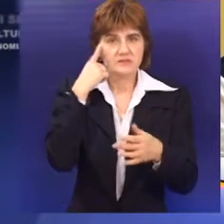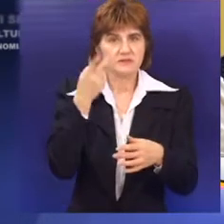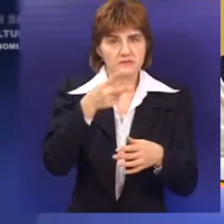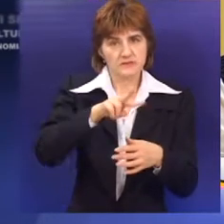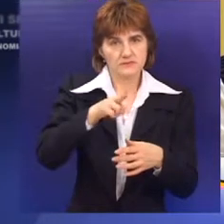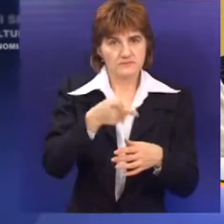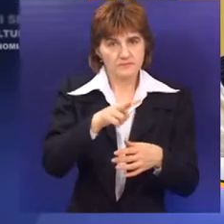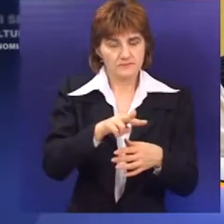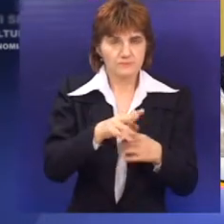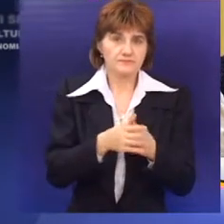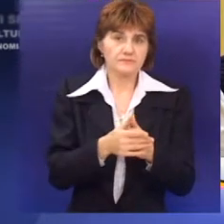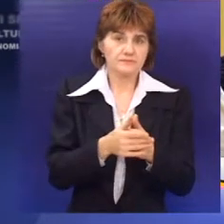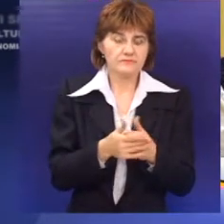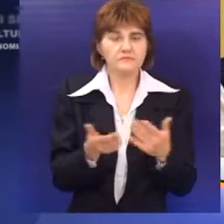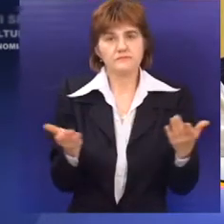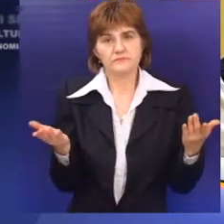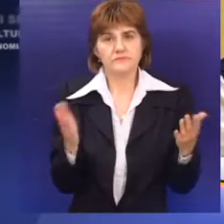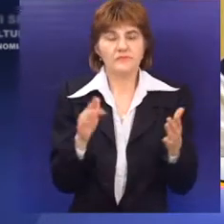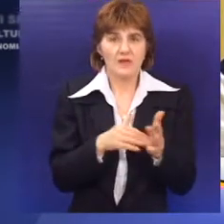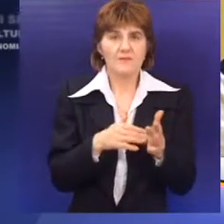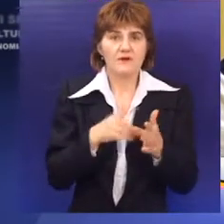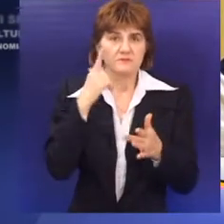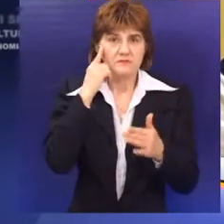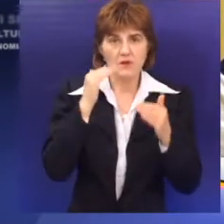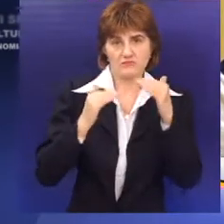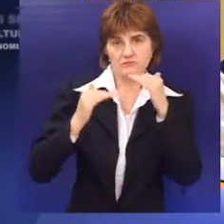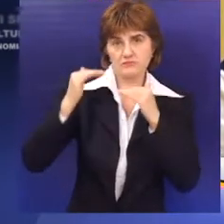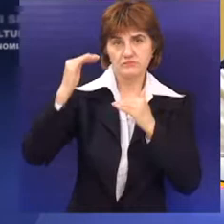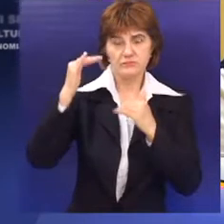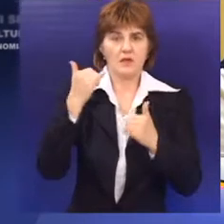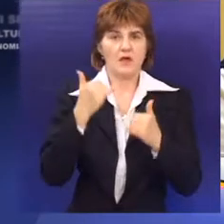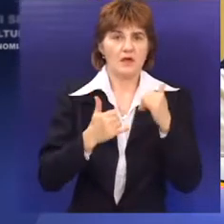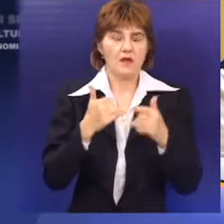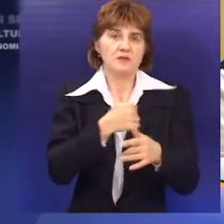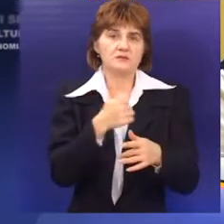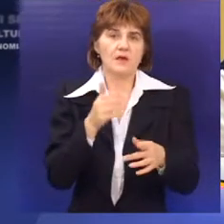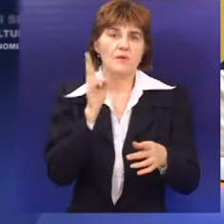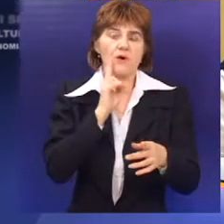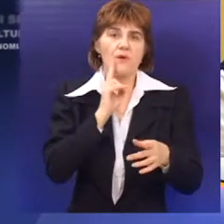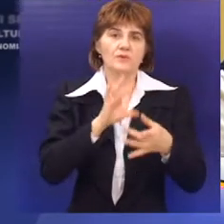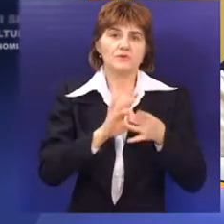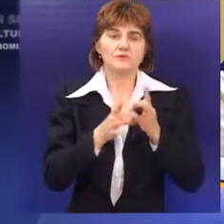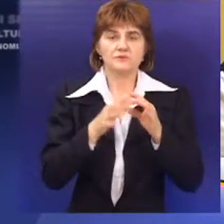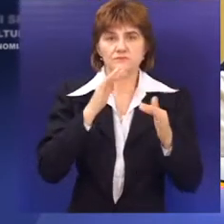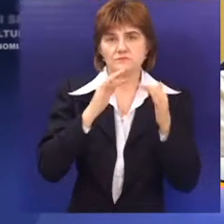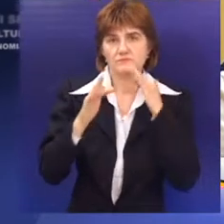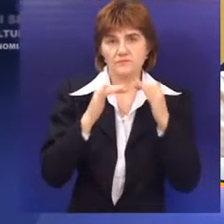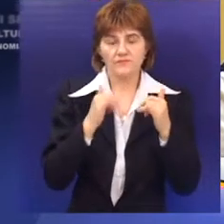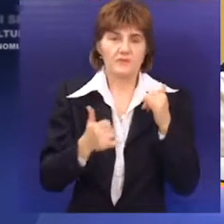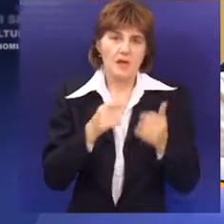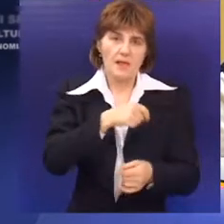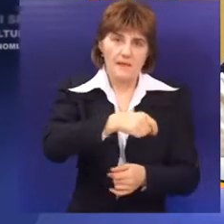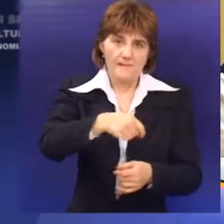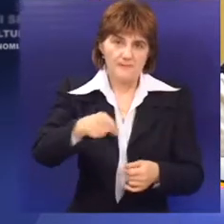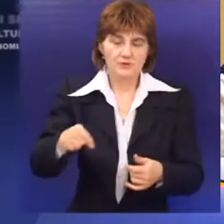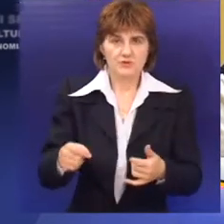znaju. Sad, da li ga znaju baš na nekom nivou, da mogu da, ne znam, i pišu i tako